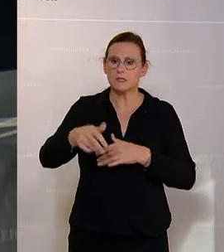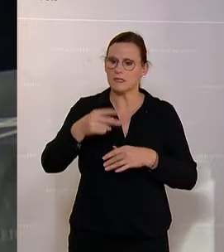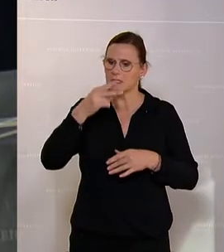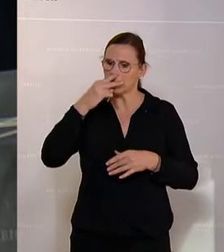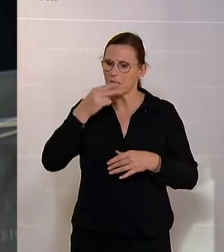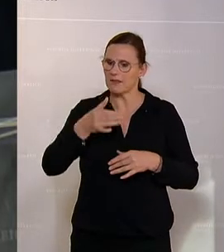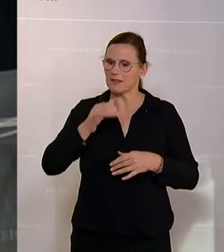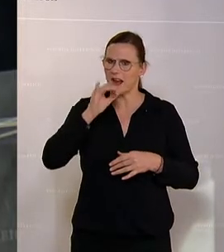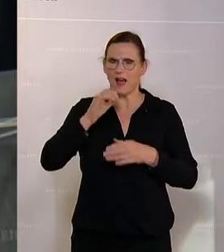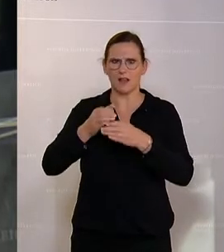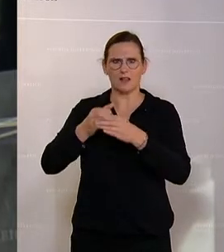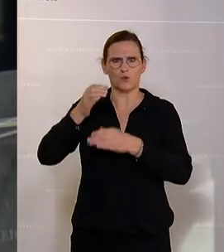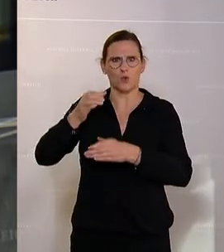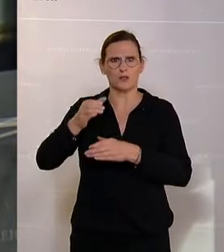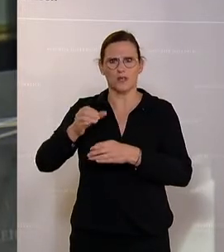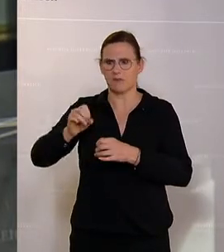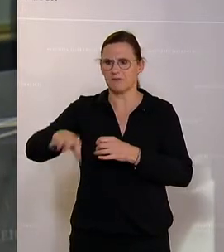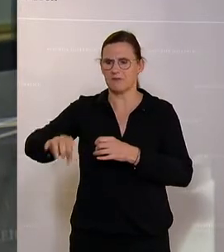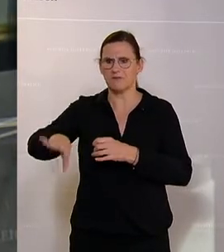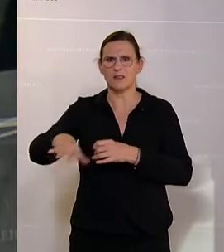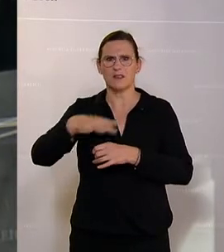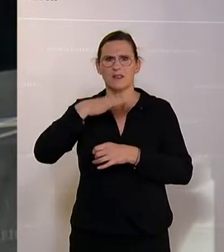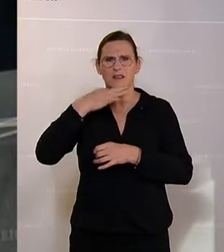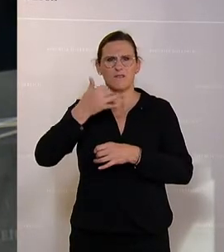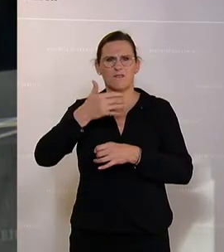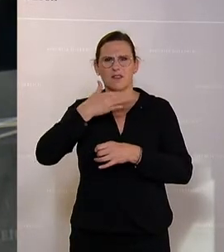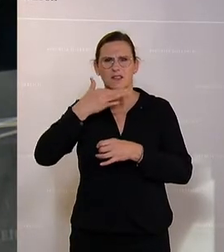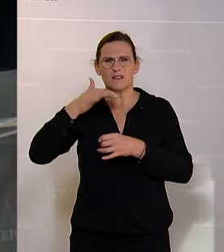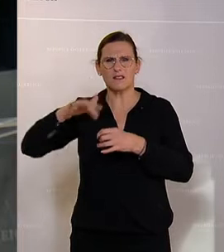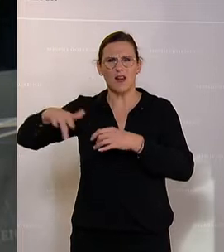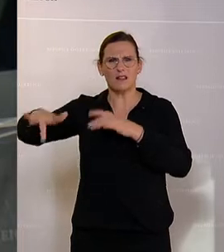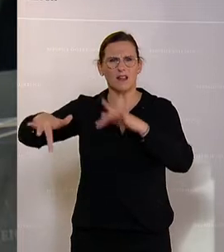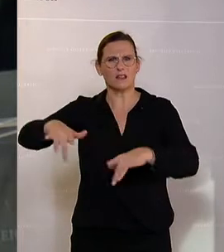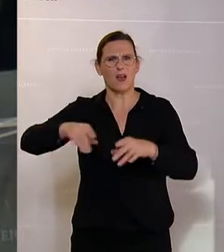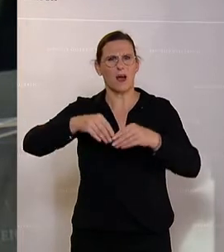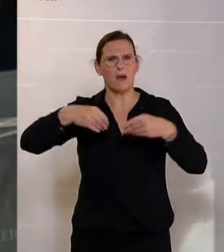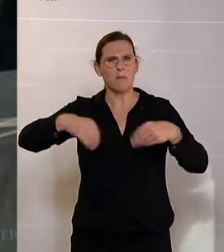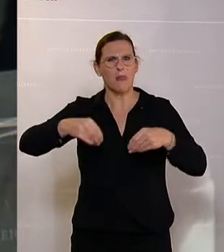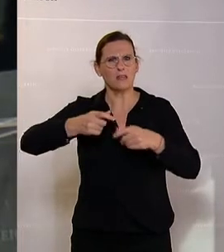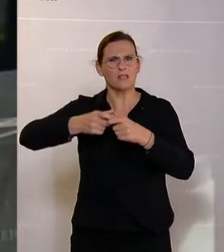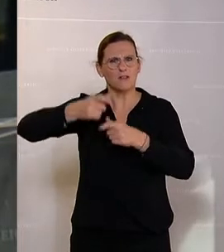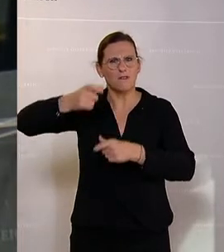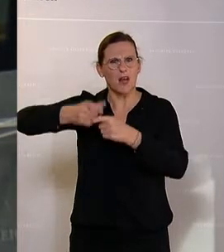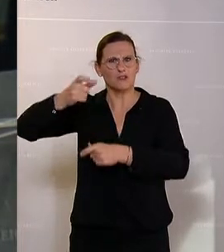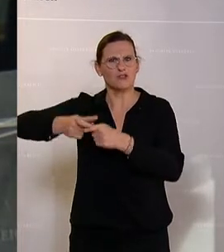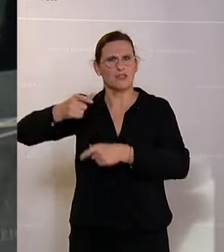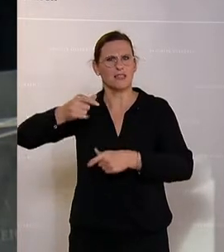die unsere Umwelt verdeckt, die tausenden und tausenden Plastikflaschen, die jedes Jahr